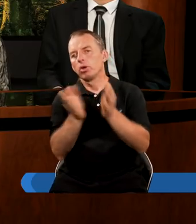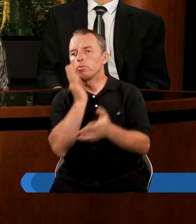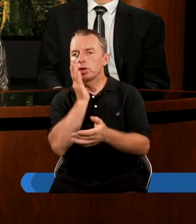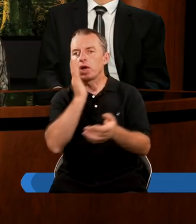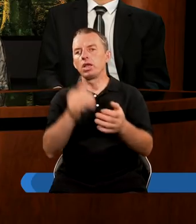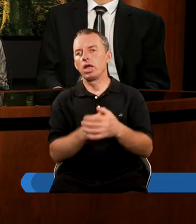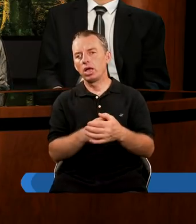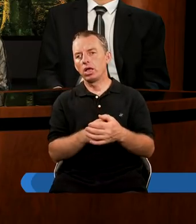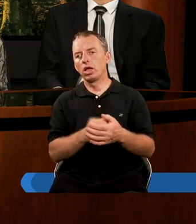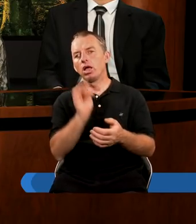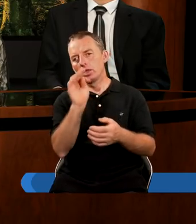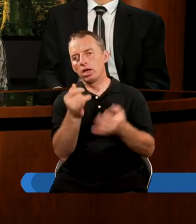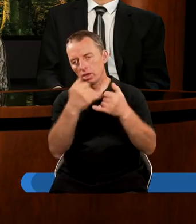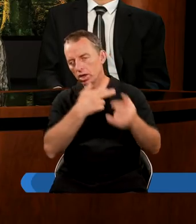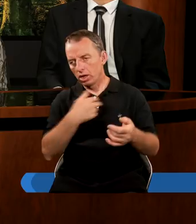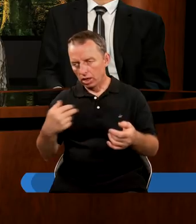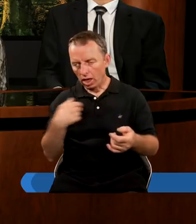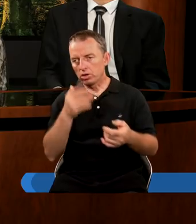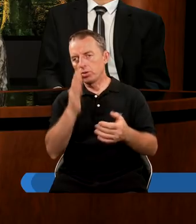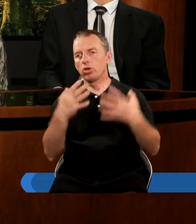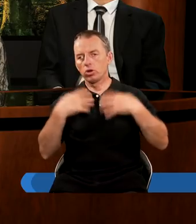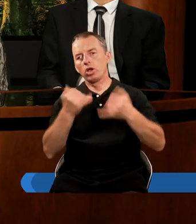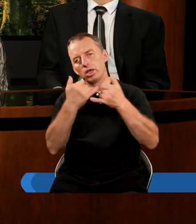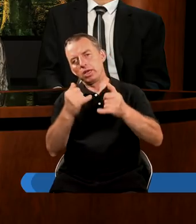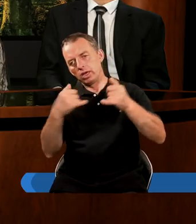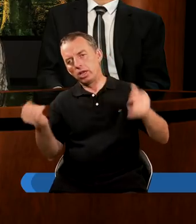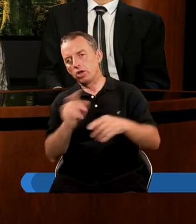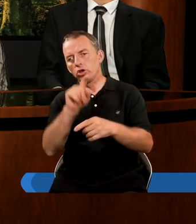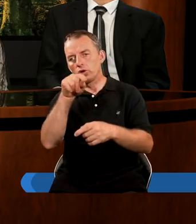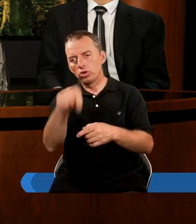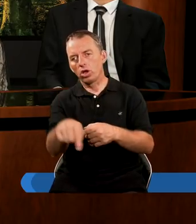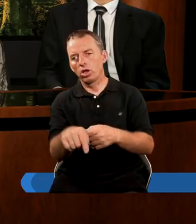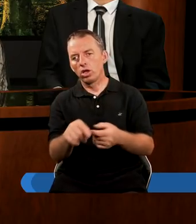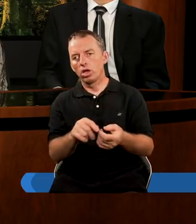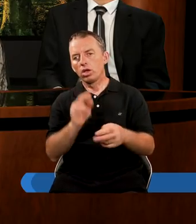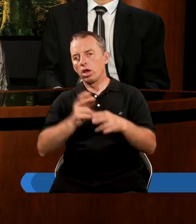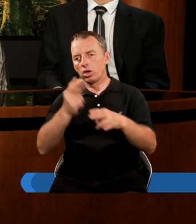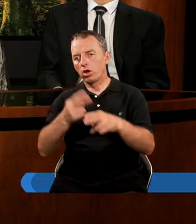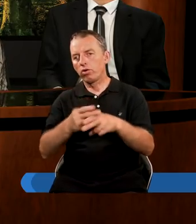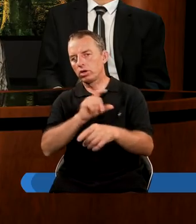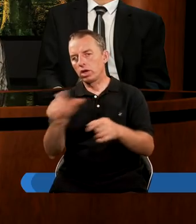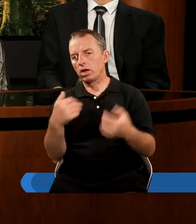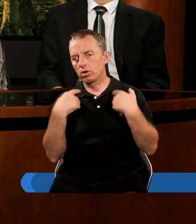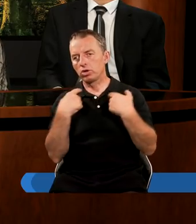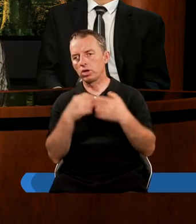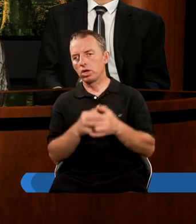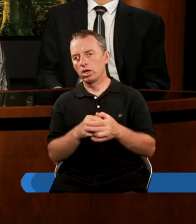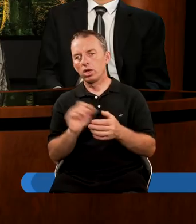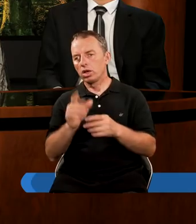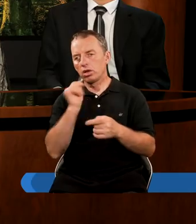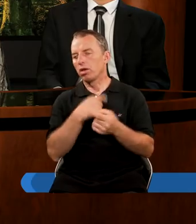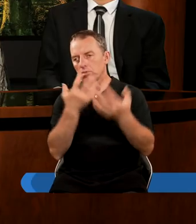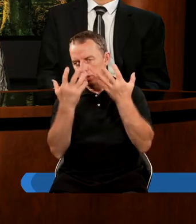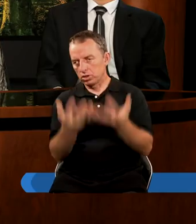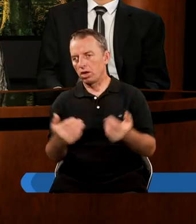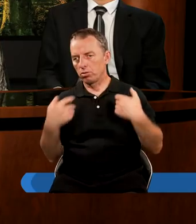mieszkania. Takie i nasze będą ciała, zupełnie inne niż te obecne, schorowane czasem. Nie takie, jak